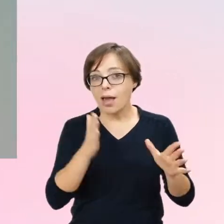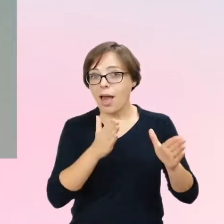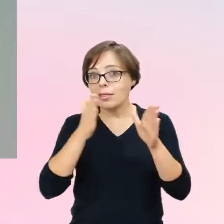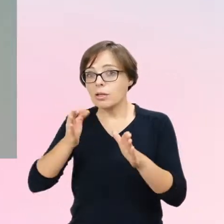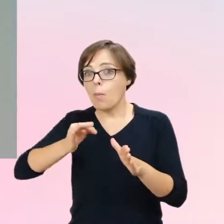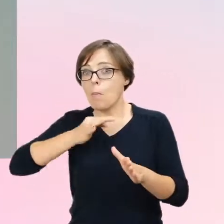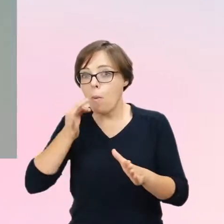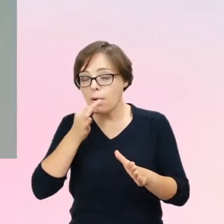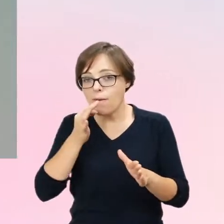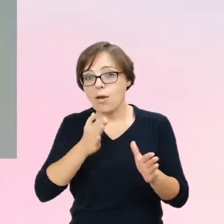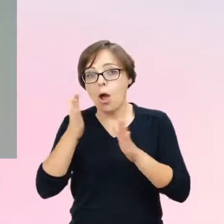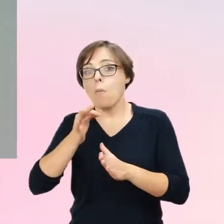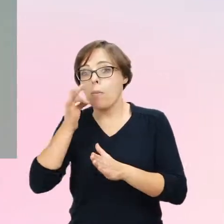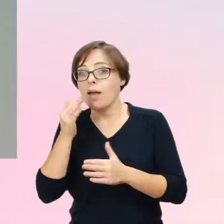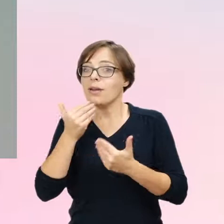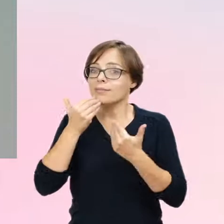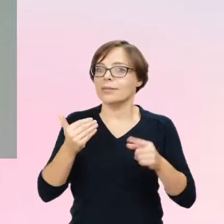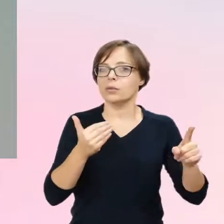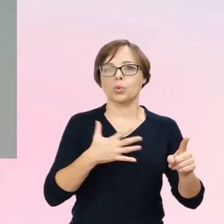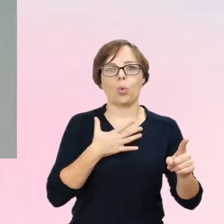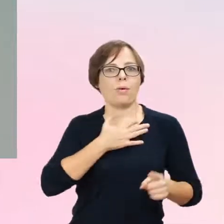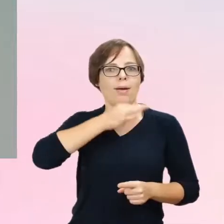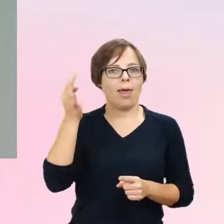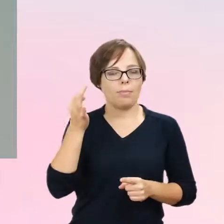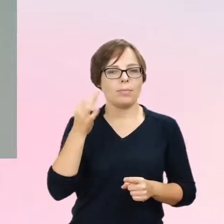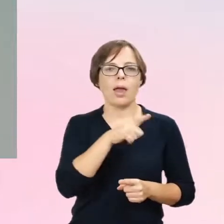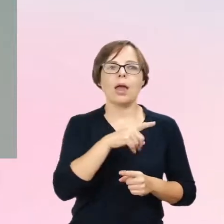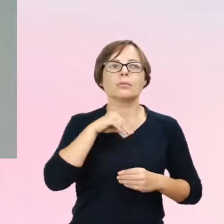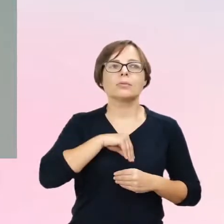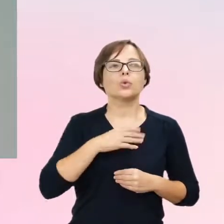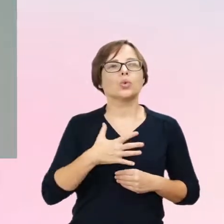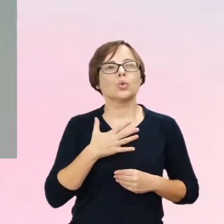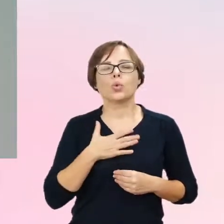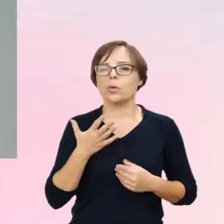spowoduje to, że dana osoba poczuje się lepiej, zredukuje dysforię.